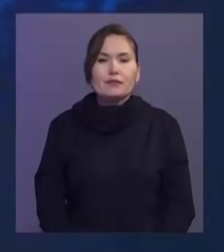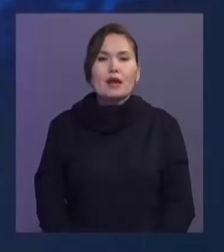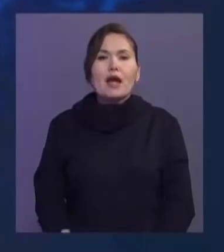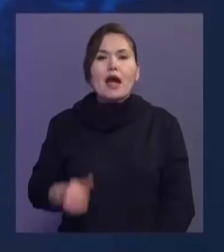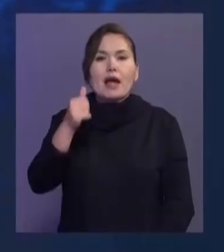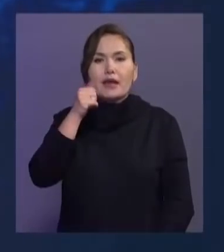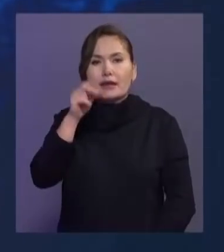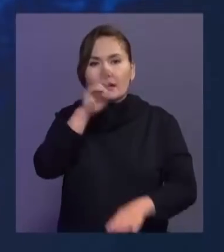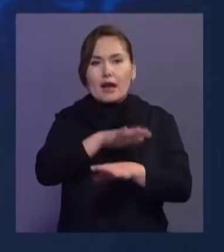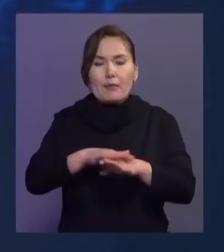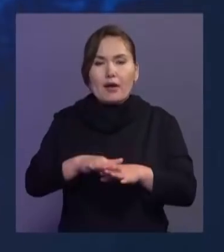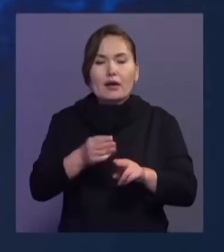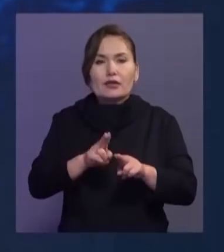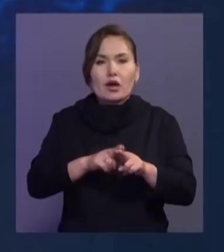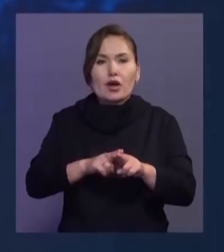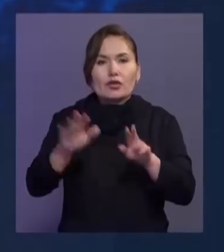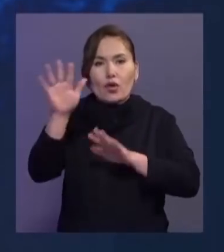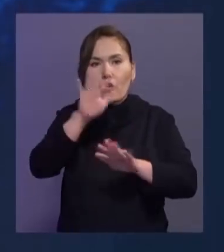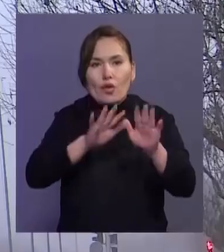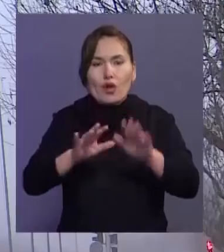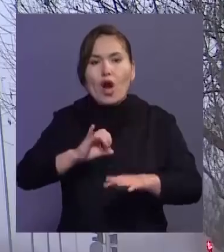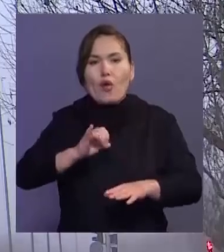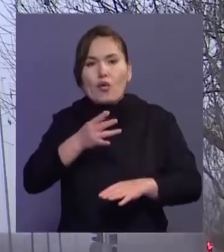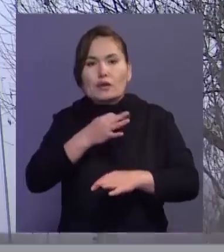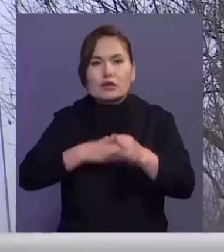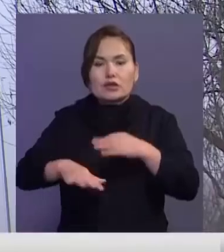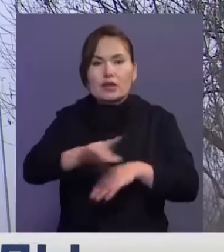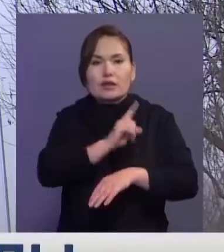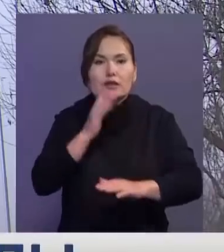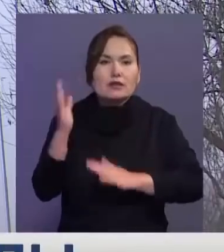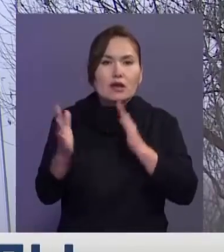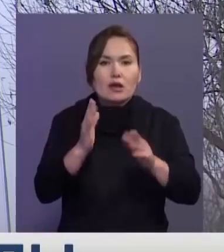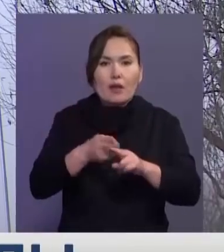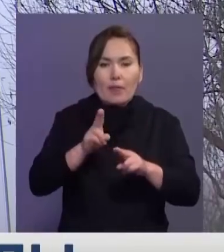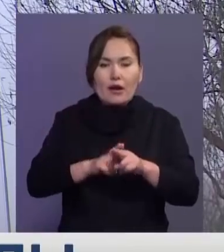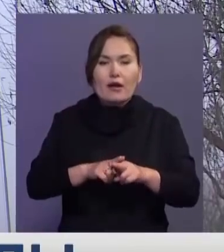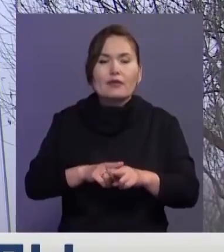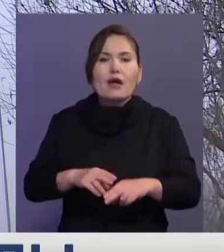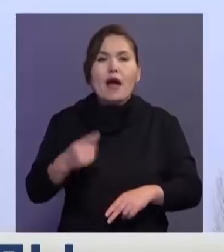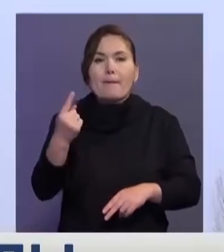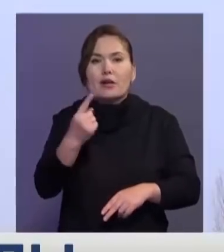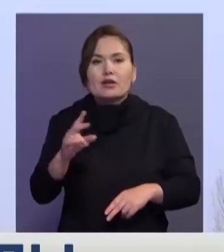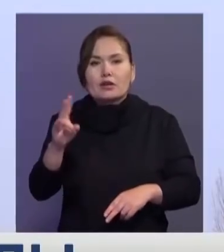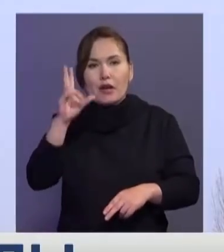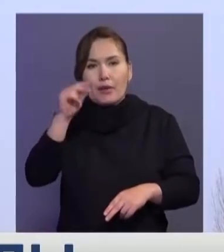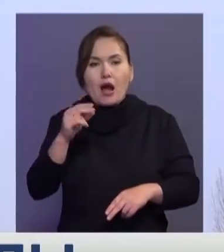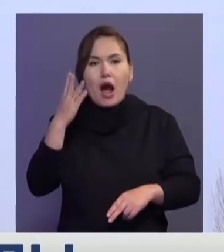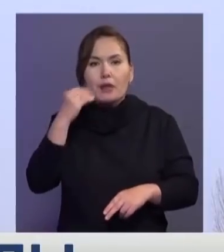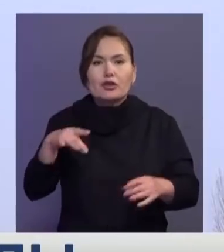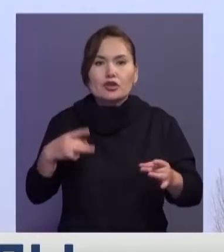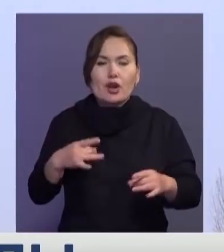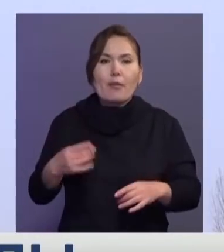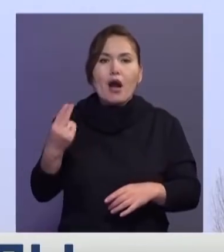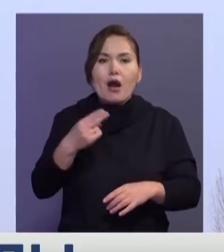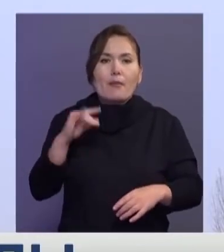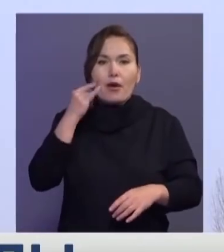Ертенде елдің кей жерінде тұманысып, оңтүстік және оңтүстік шығыста жел күші ет, аутап айтқанда қарашаның алдығашқы күні Алматы, Жамбыл, Ахмұла,